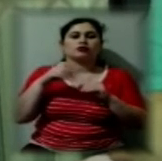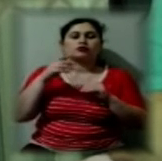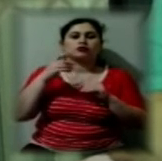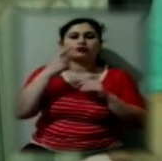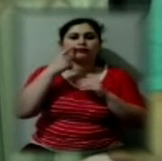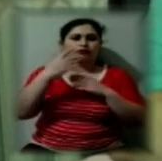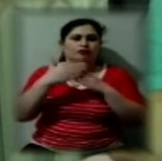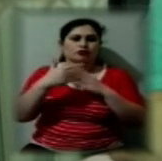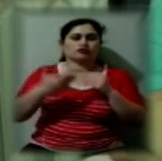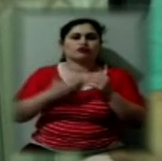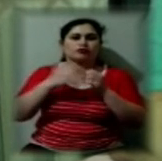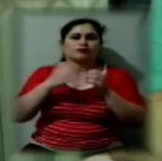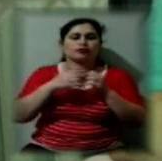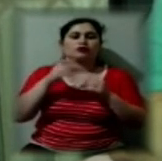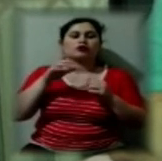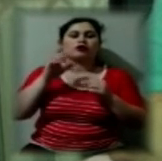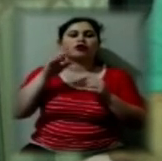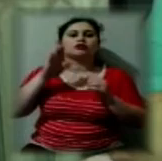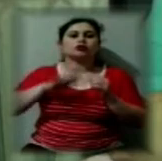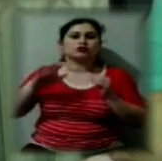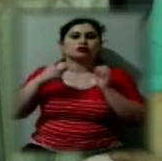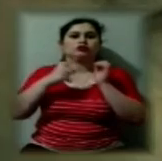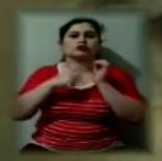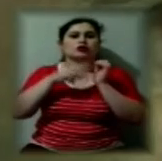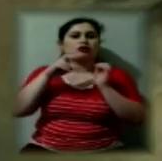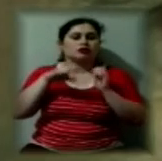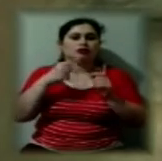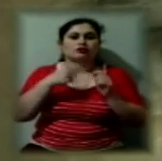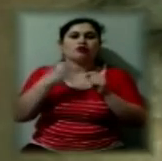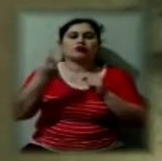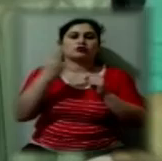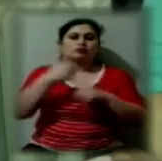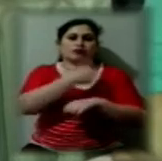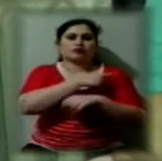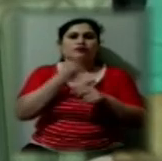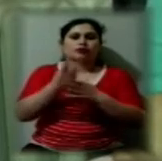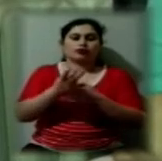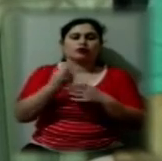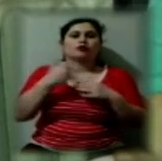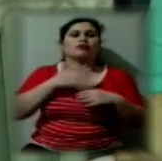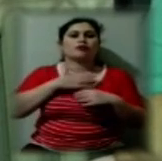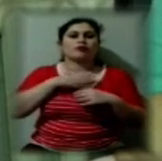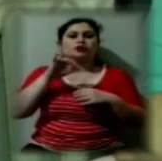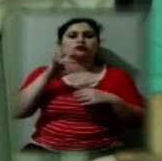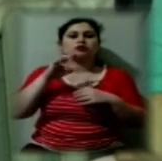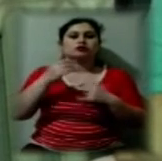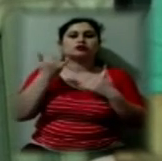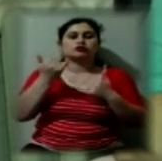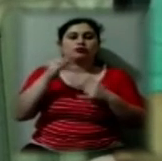дитина 17 років в дитячу обласну лікарню. На жаль, наші пацієнти на даний момент